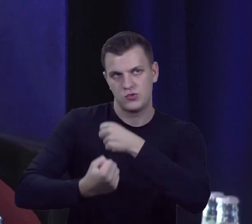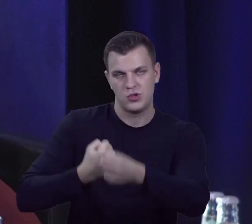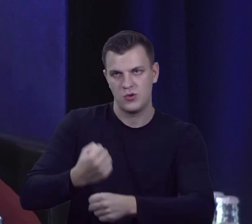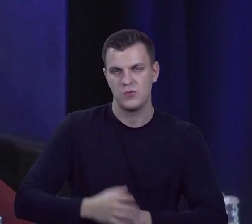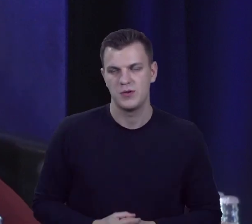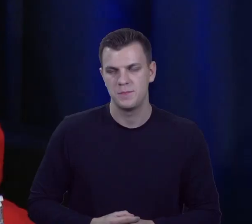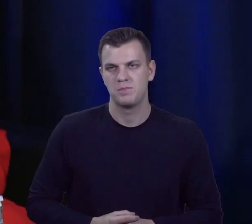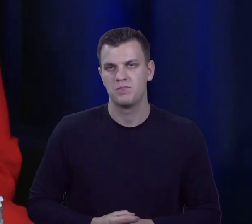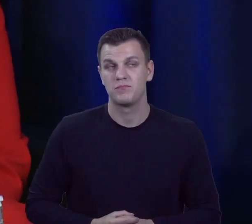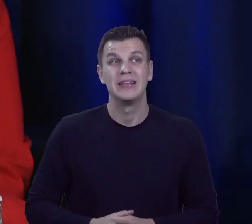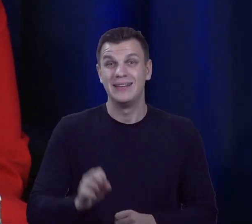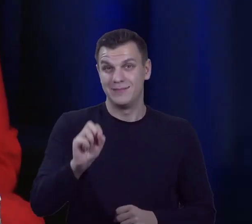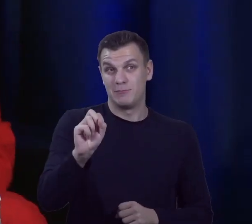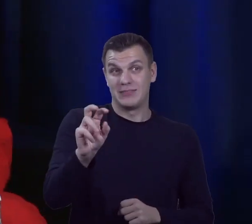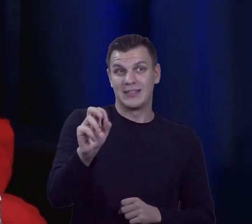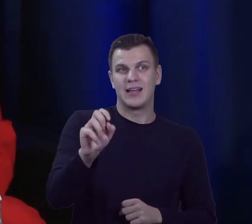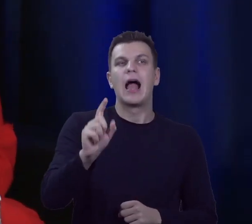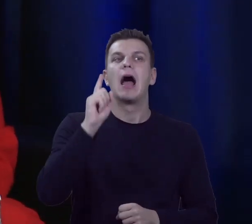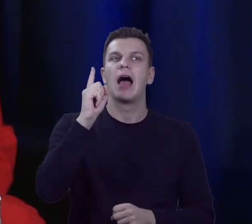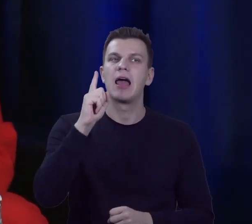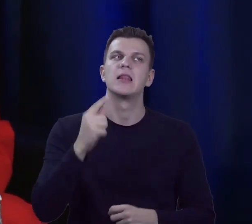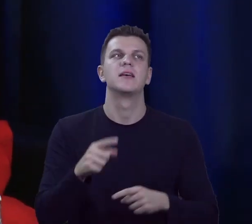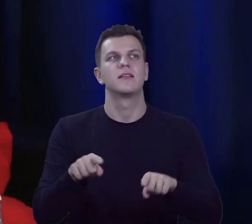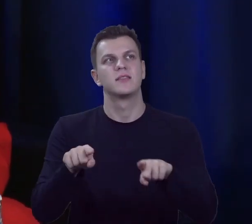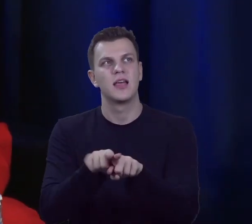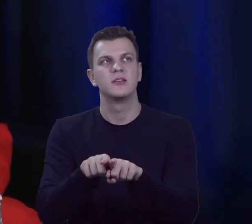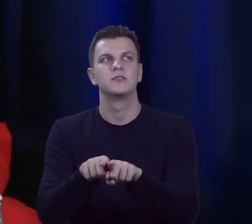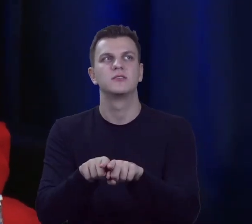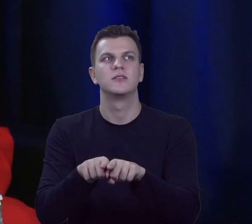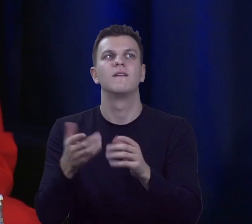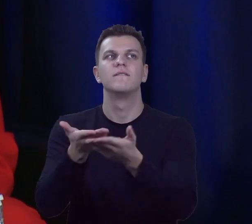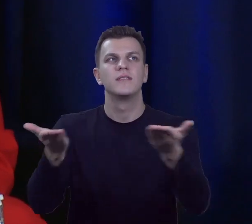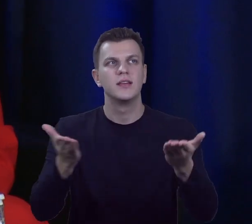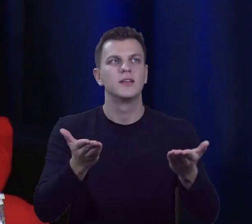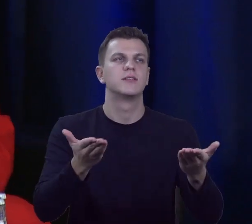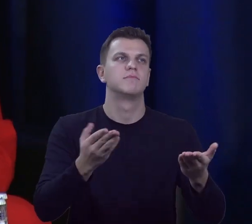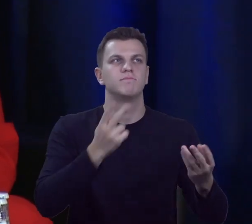ale też jakie dostrzegacie Państwo problemy